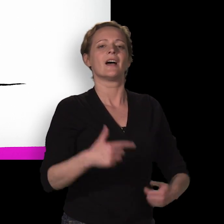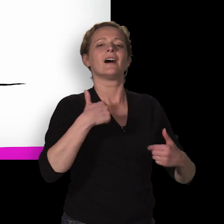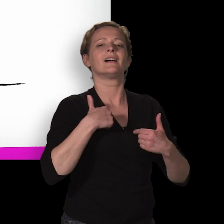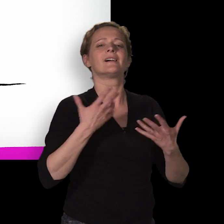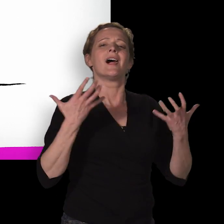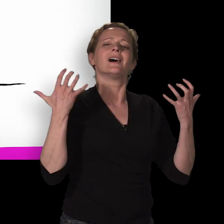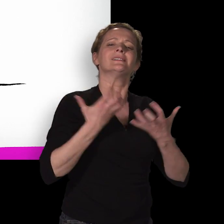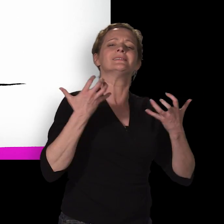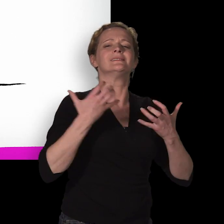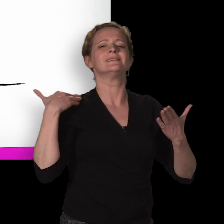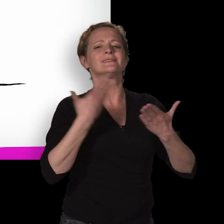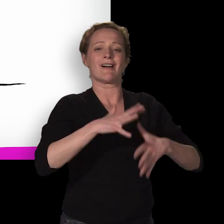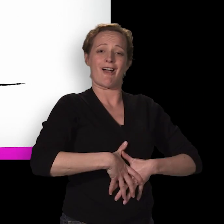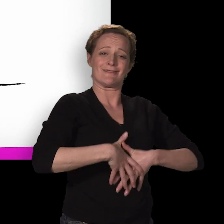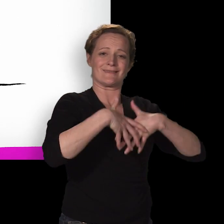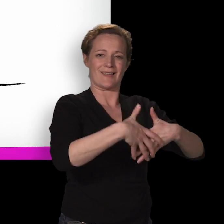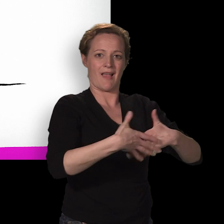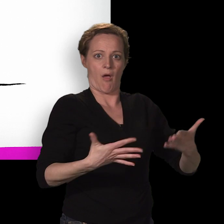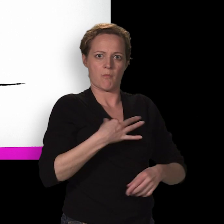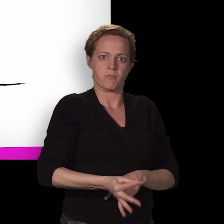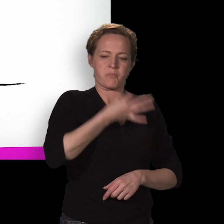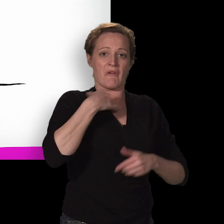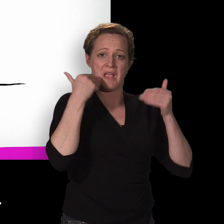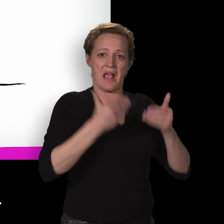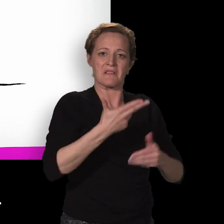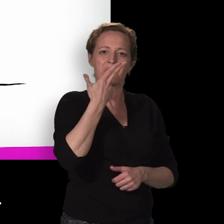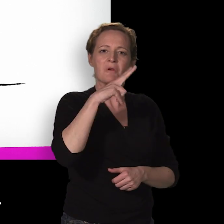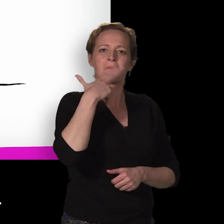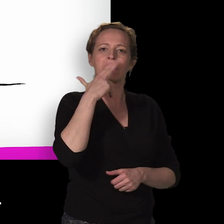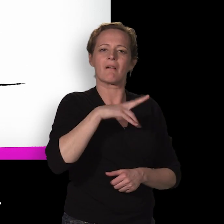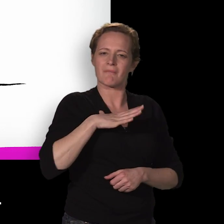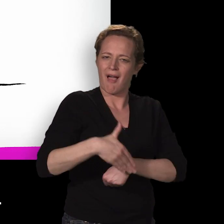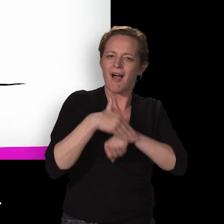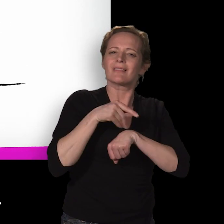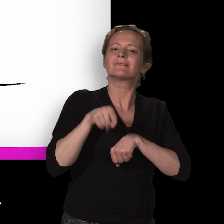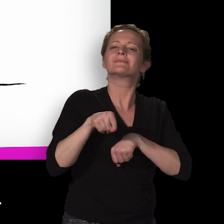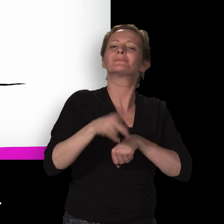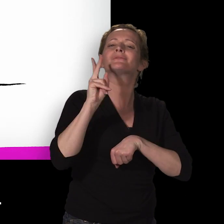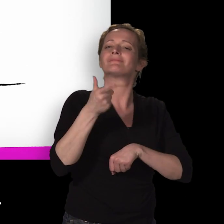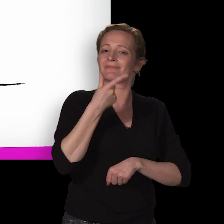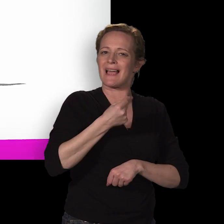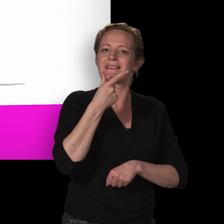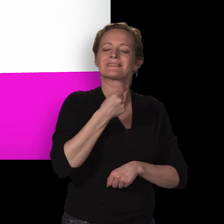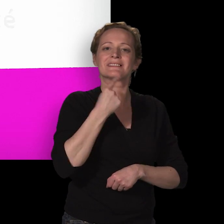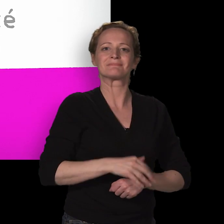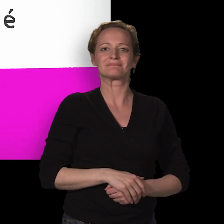On voulait un bébé, alors j'en ai profité pour arrêter de fumer. Je me suis fait aider. C'était plus facile.